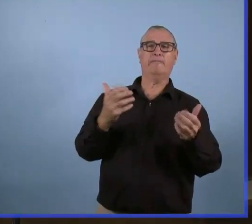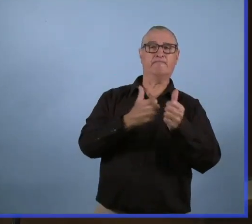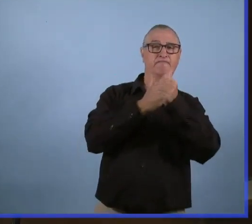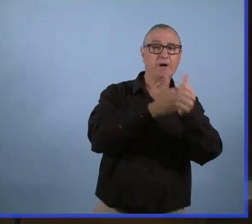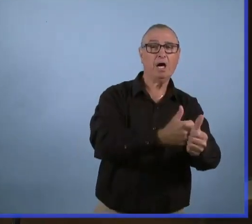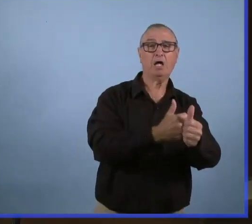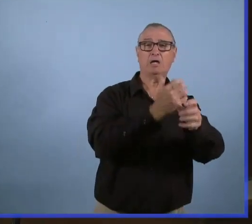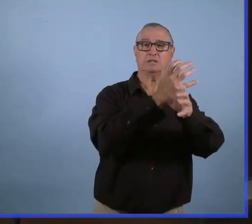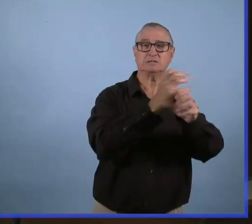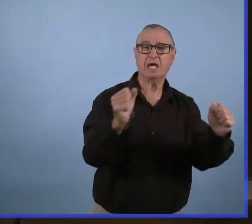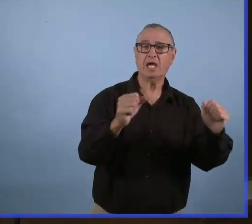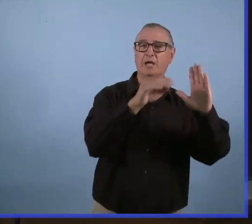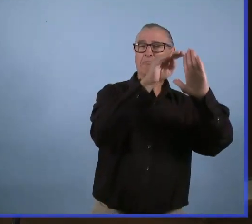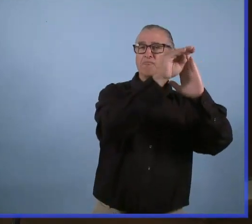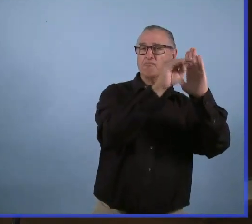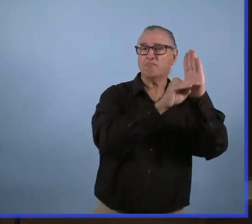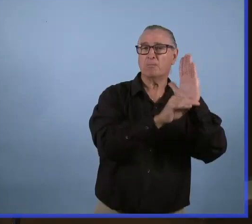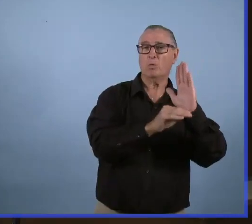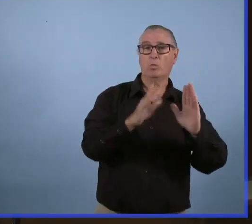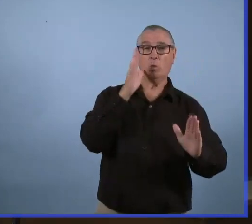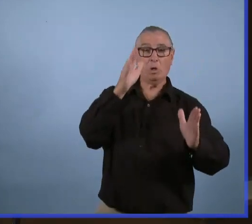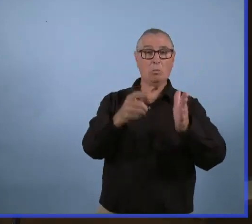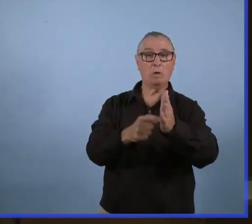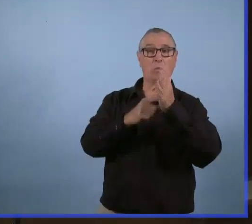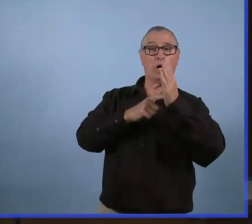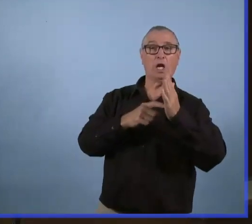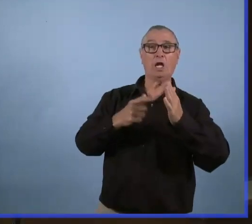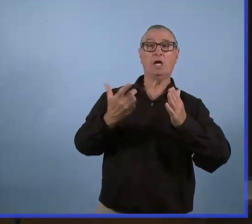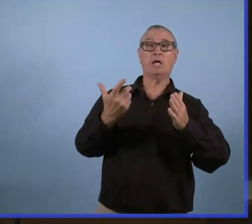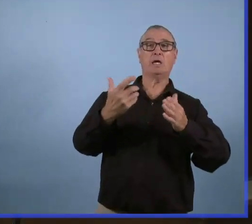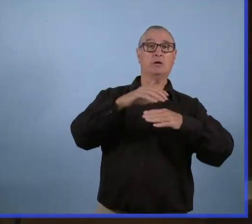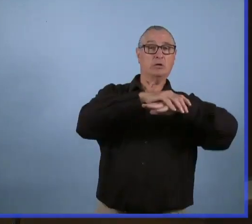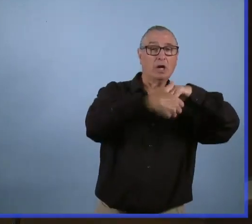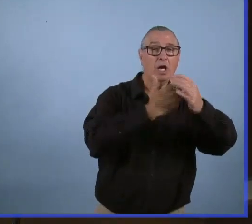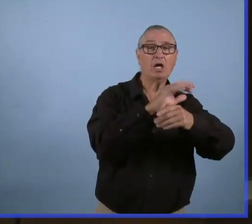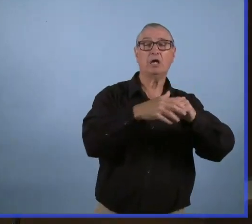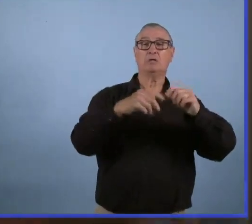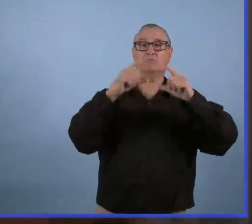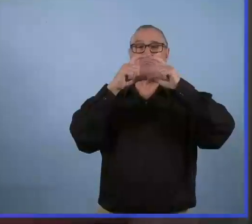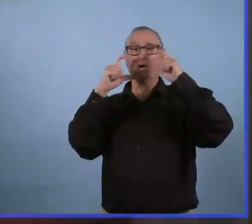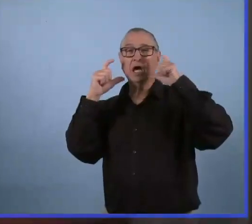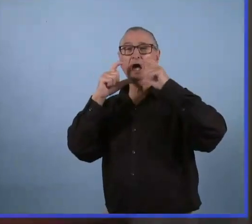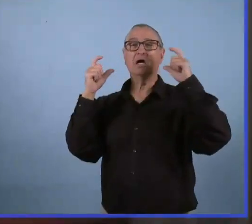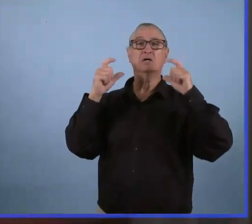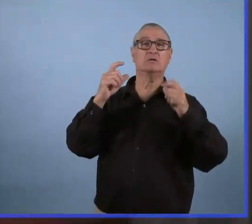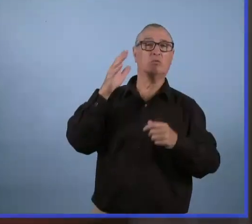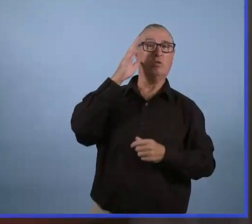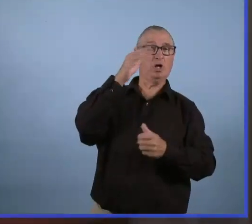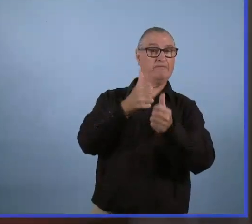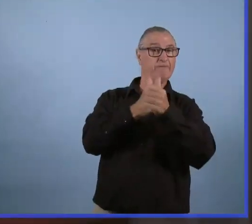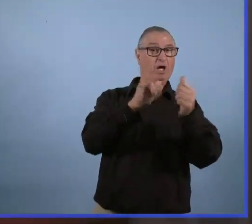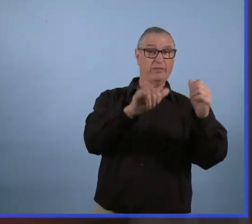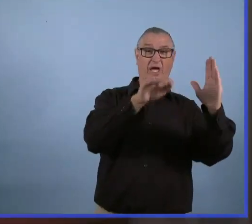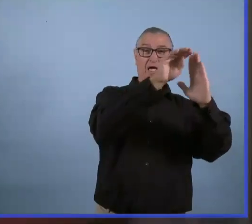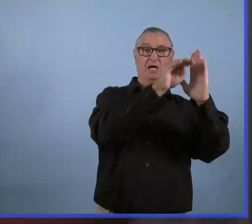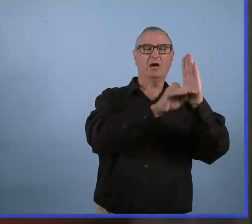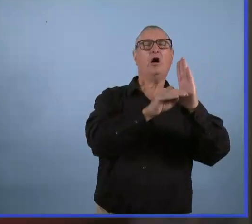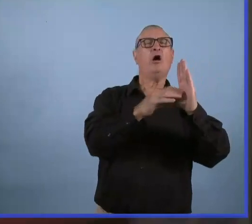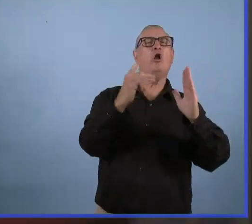relativement au respect des ordres de santé publique, relativement aux masques, au nettoyage des mains.